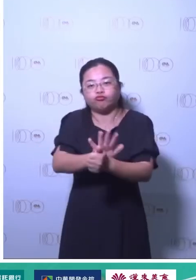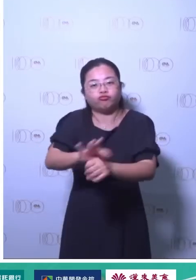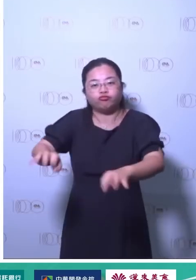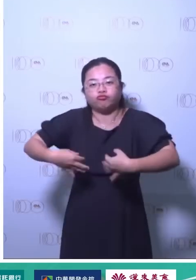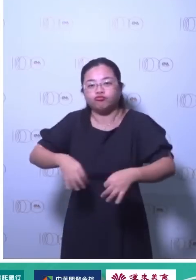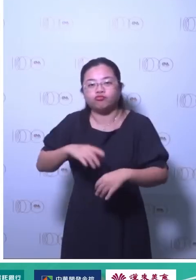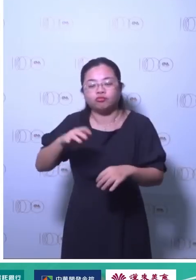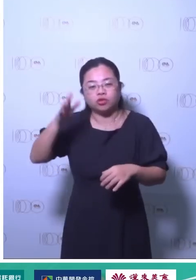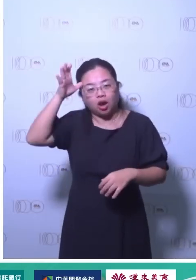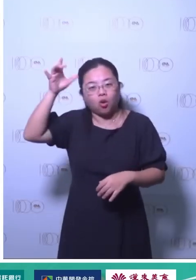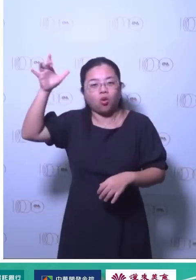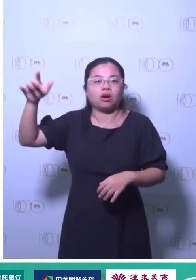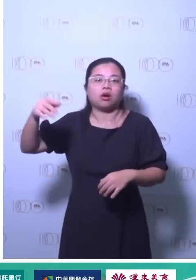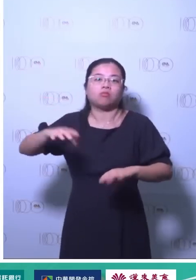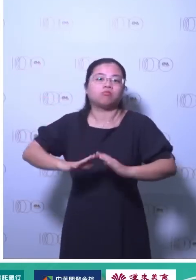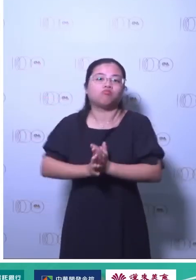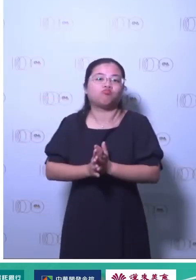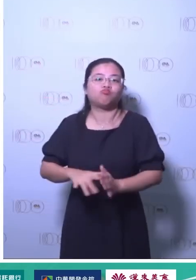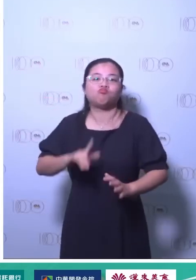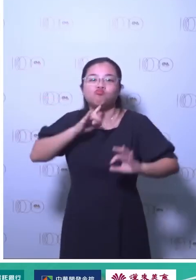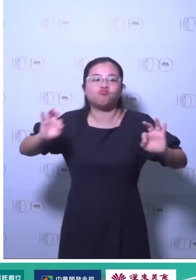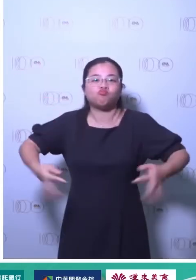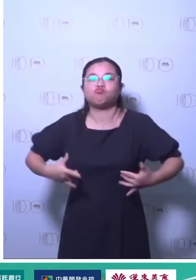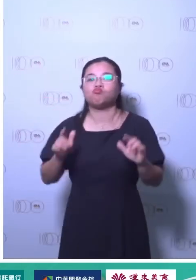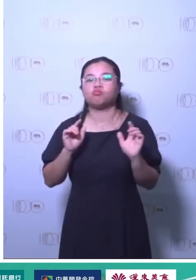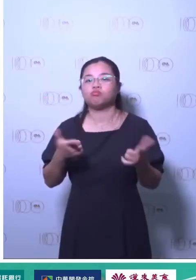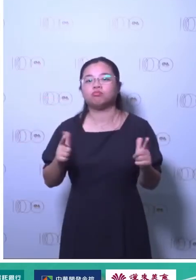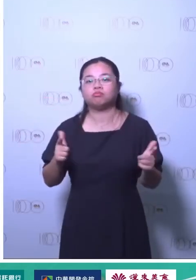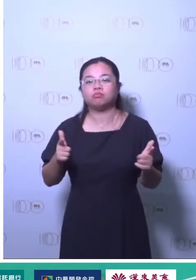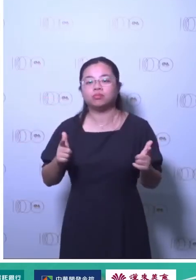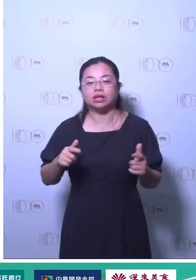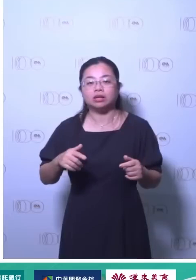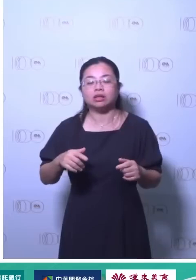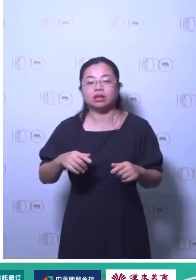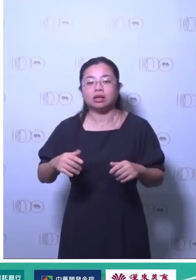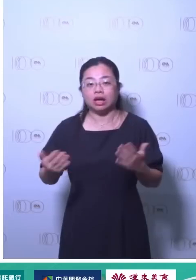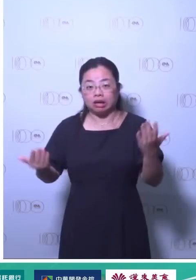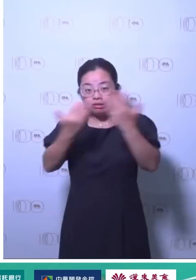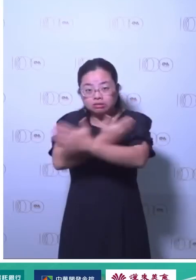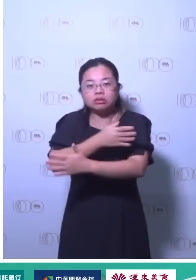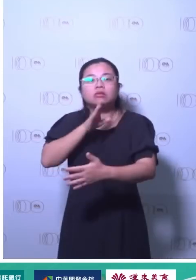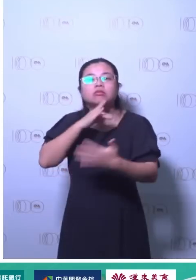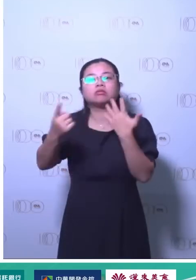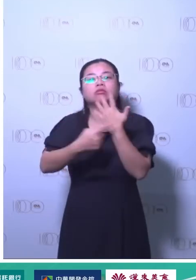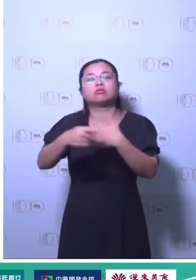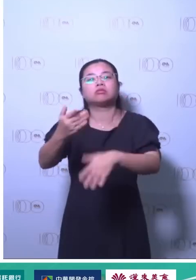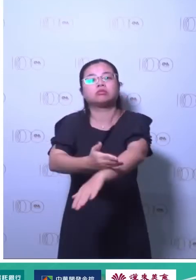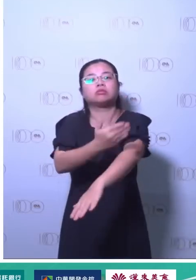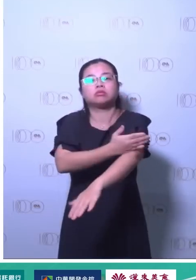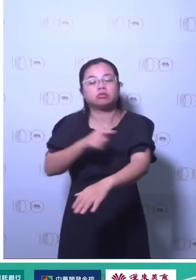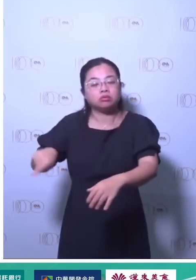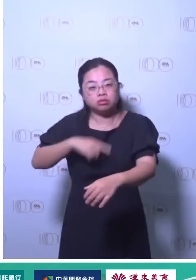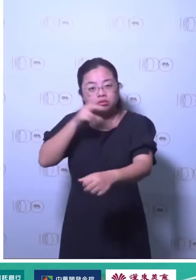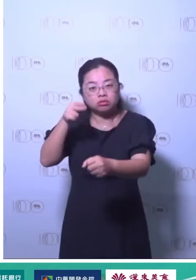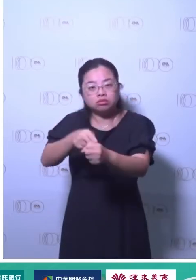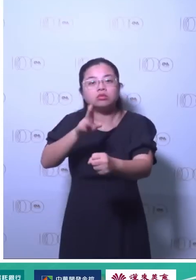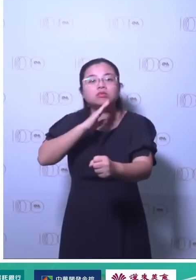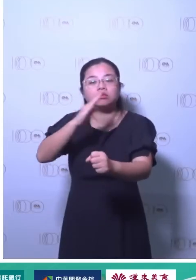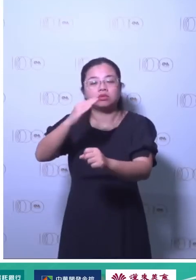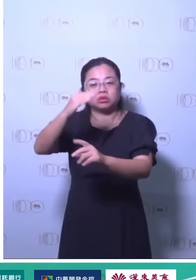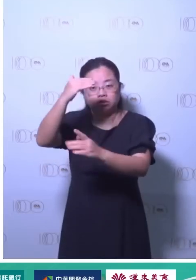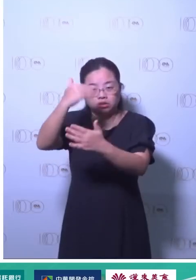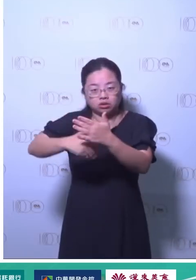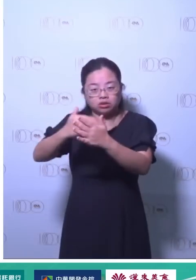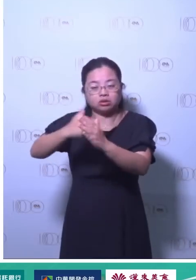关键是这个它是你去面对人家要求的时候回应的工具但是它不是让你去炒作赚